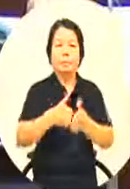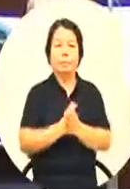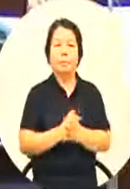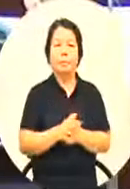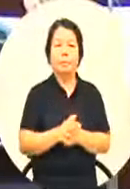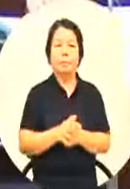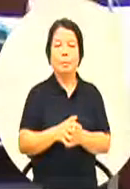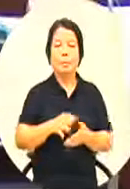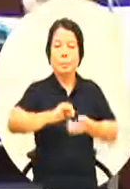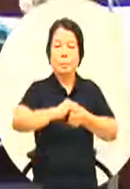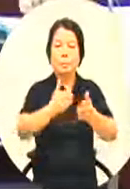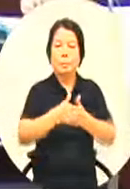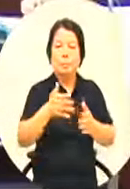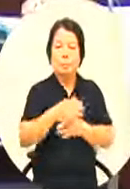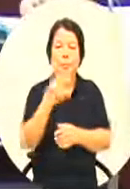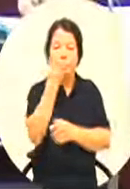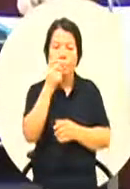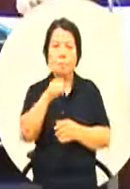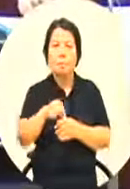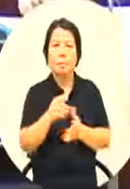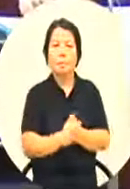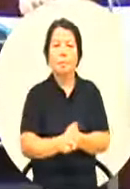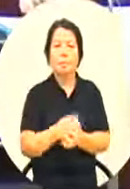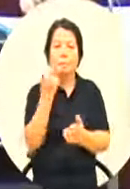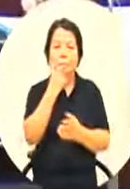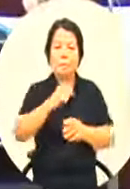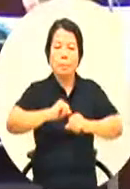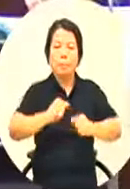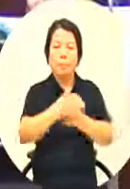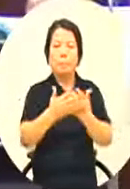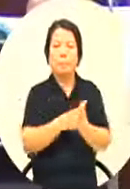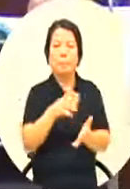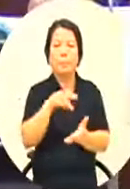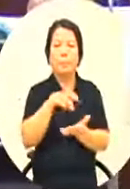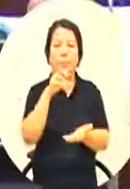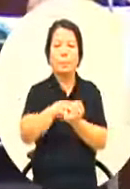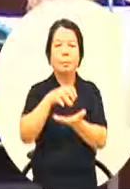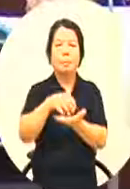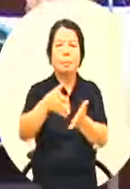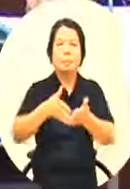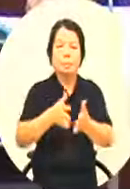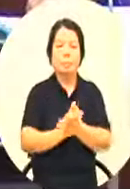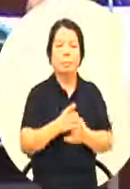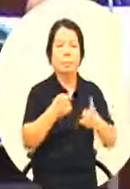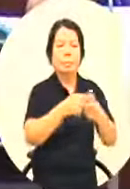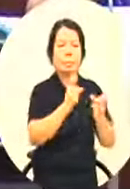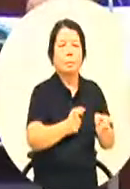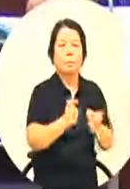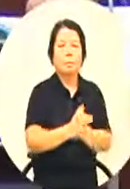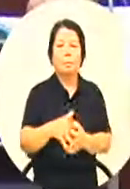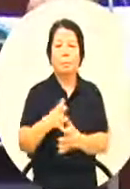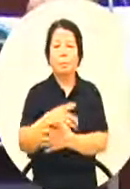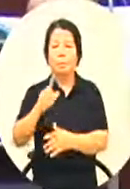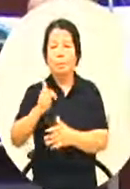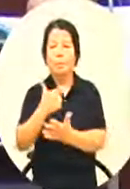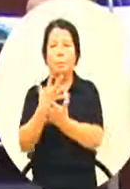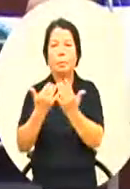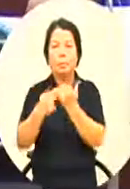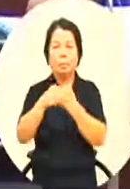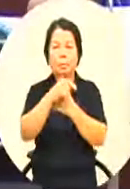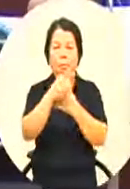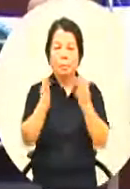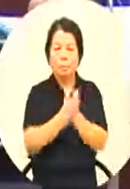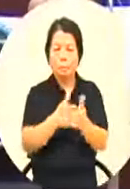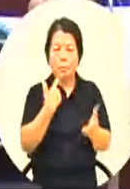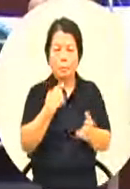要做的然后哪些是健康护照每一个小港区的小朋友跟他的师生家长都要更了解